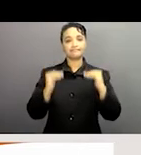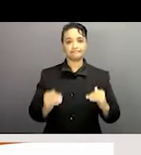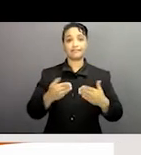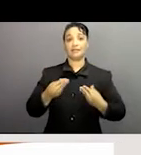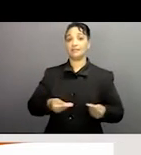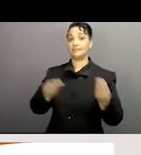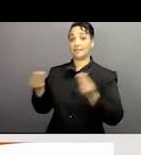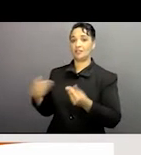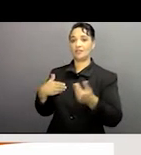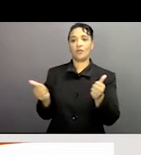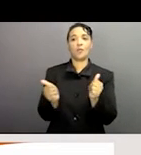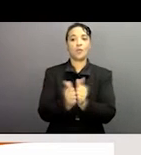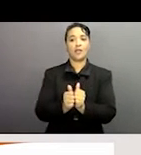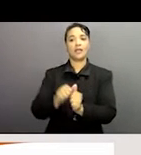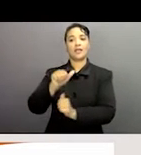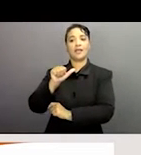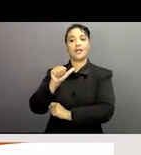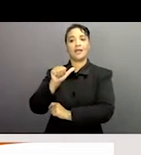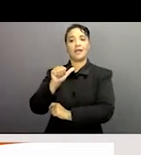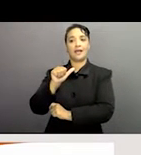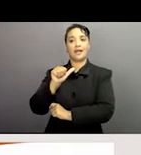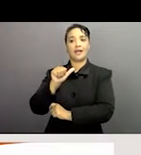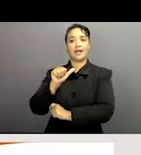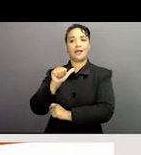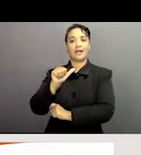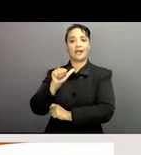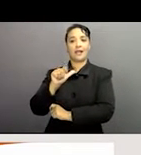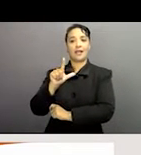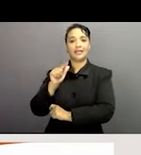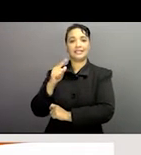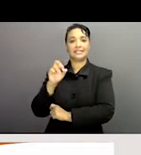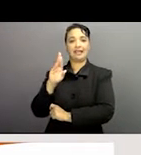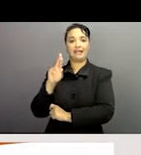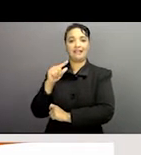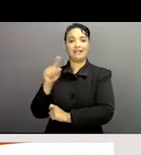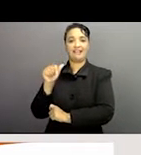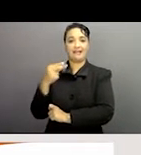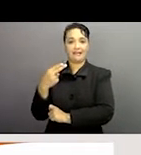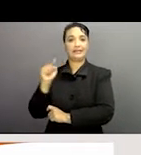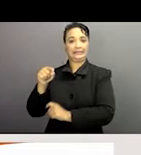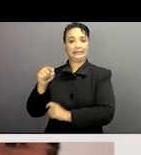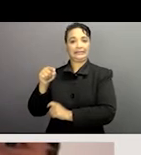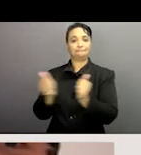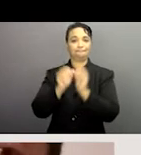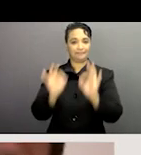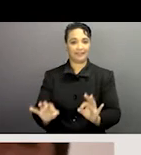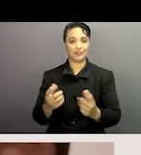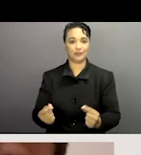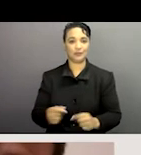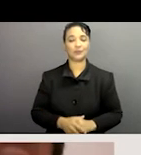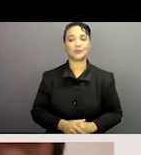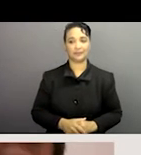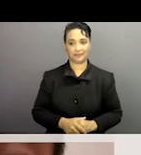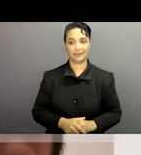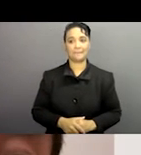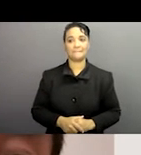Maintenant, je voudrais donner la parole à mon collègue, Rona Zenga, qui va certainement explorer l'impact principal de cette pandémie